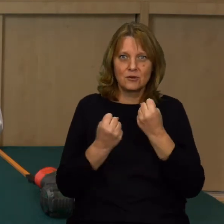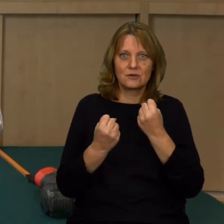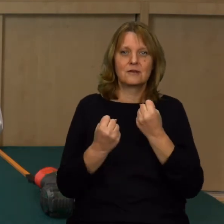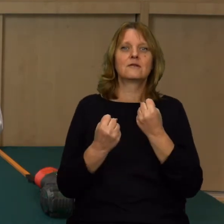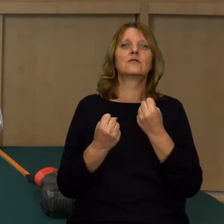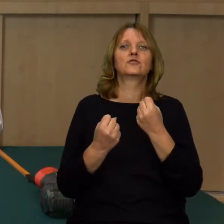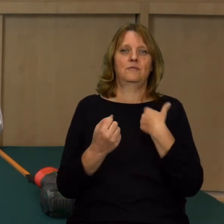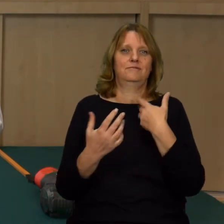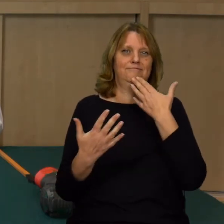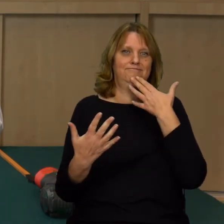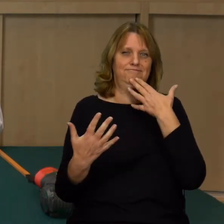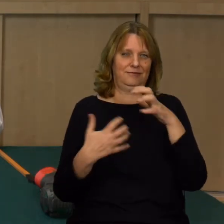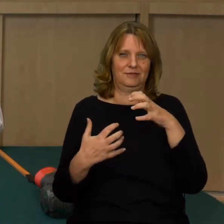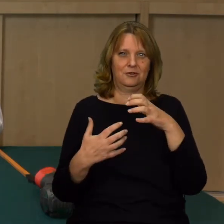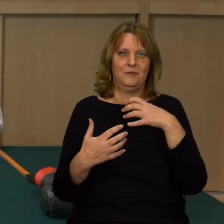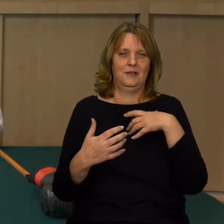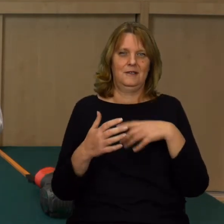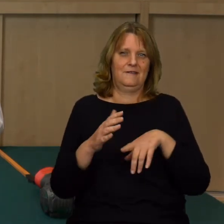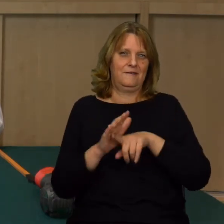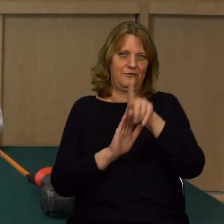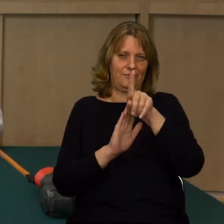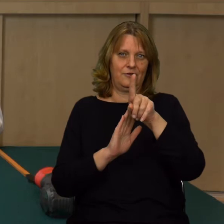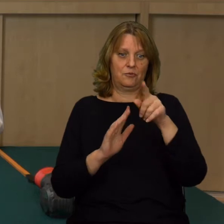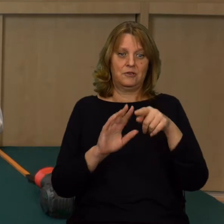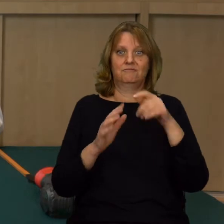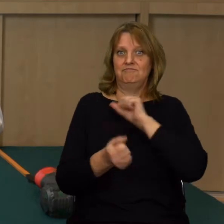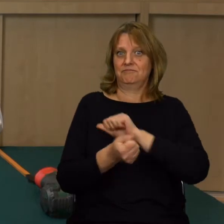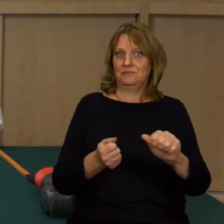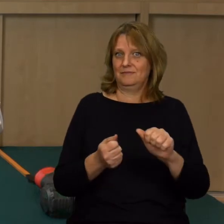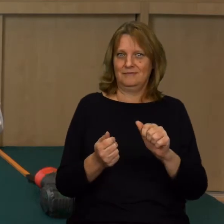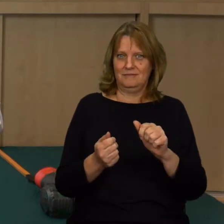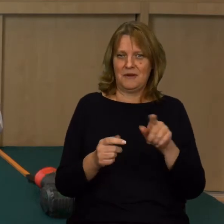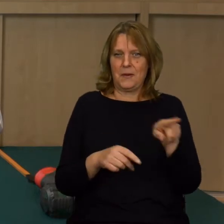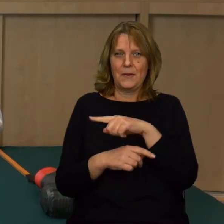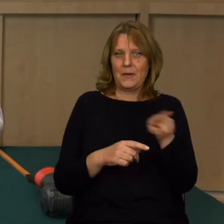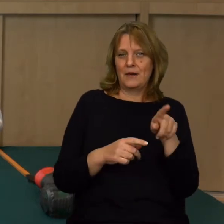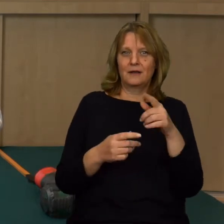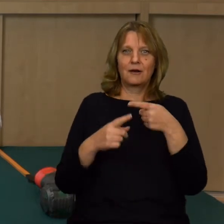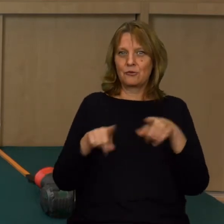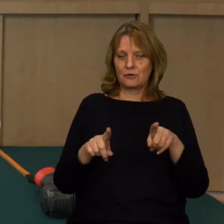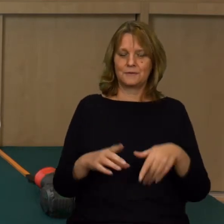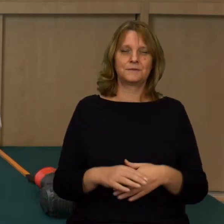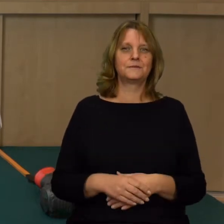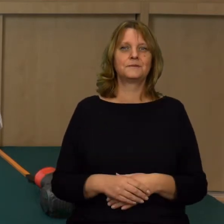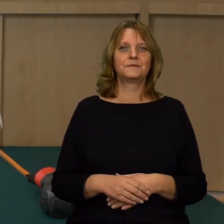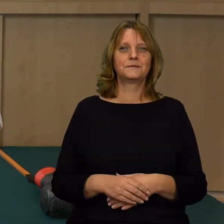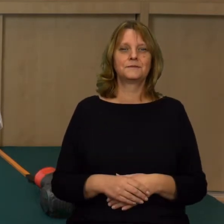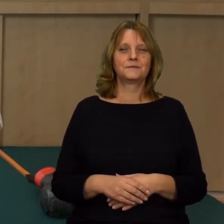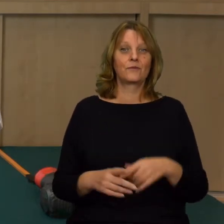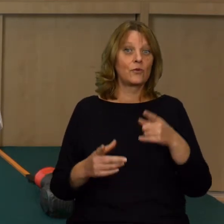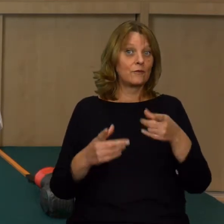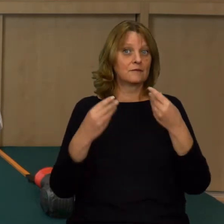tyle energii, żeby temperatura wzrosła powyżej takiej, która zniszczy moje komórki skóry. Mamy